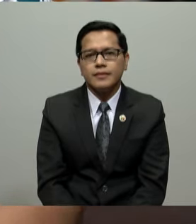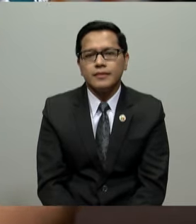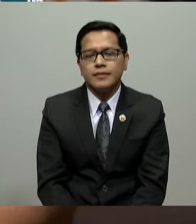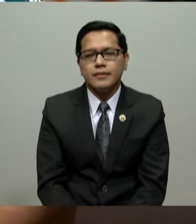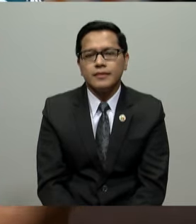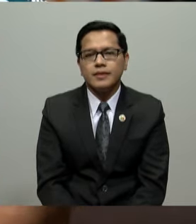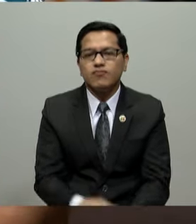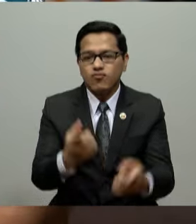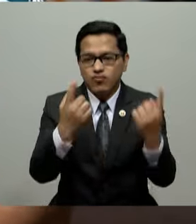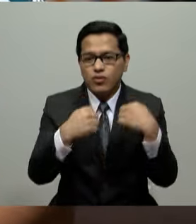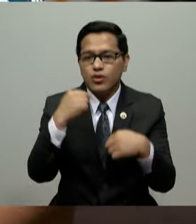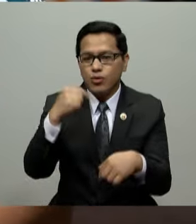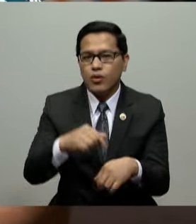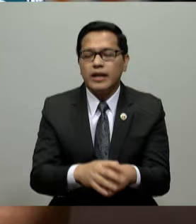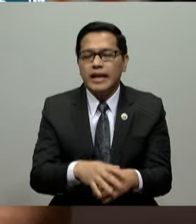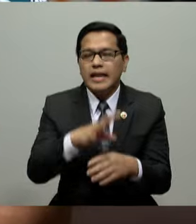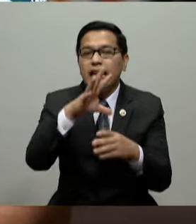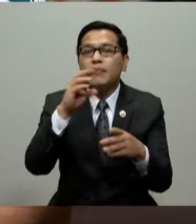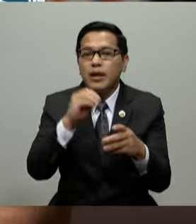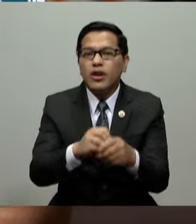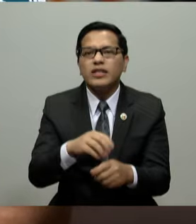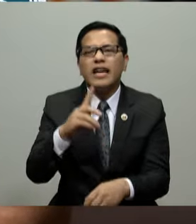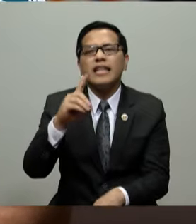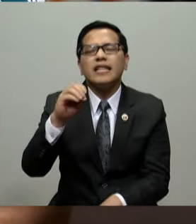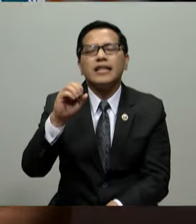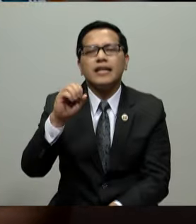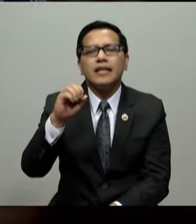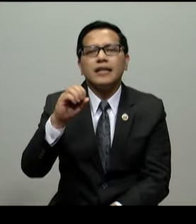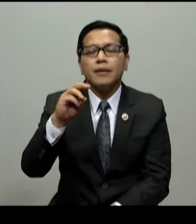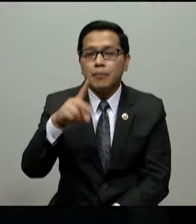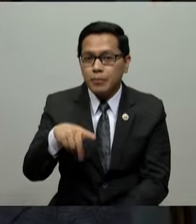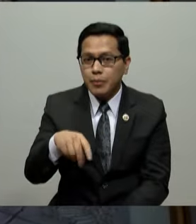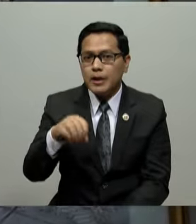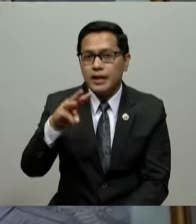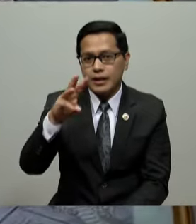na napabilang sa disabled, hindi ko po ikinahiya.